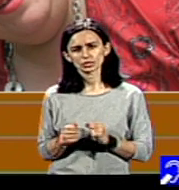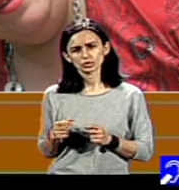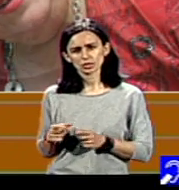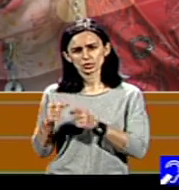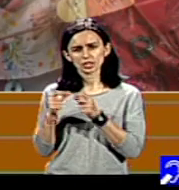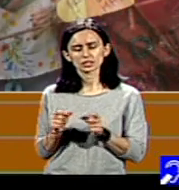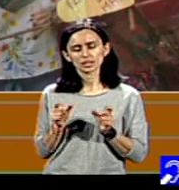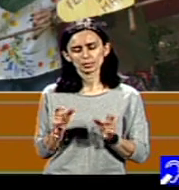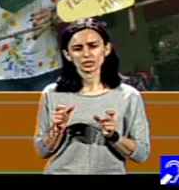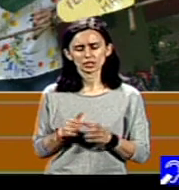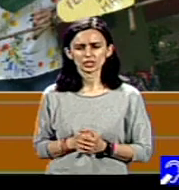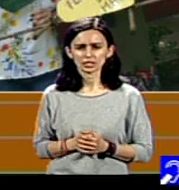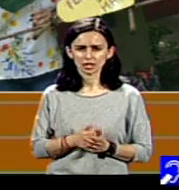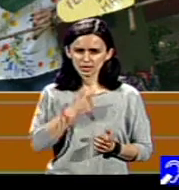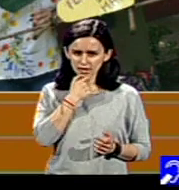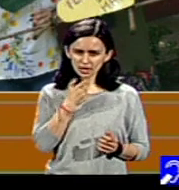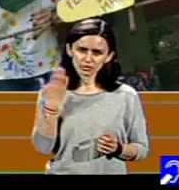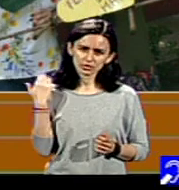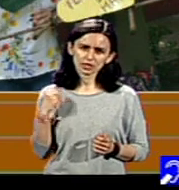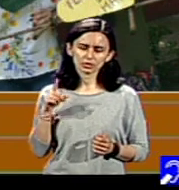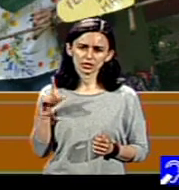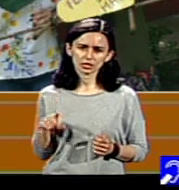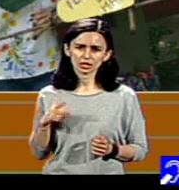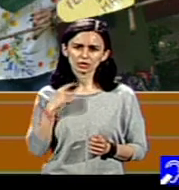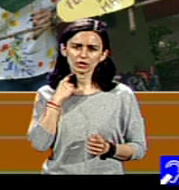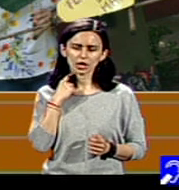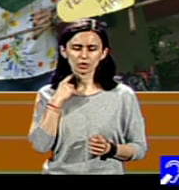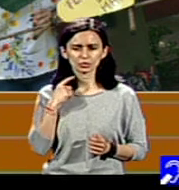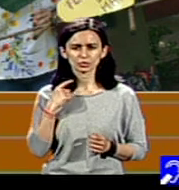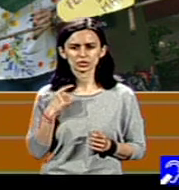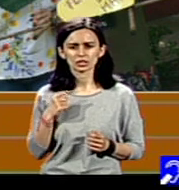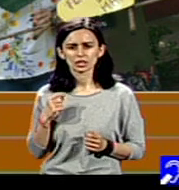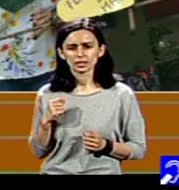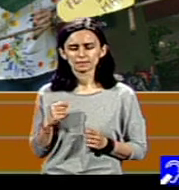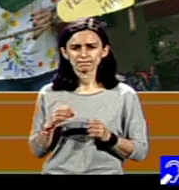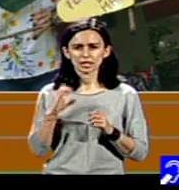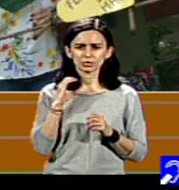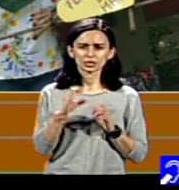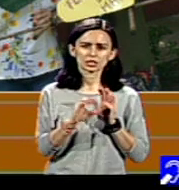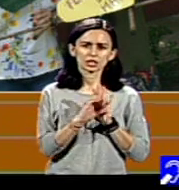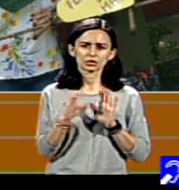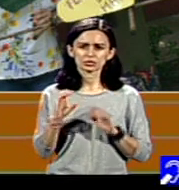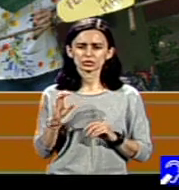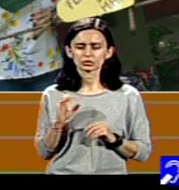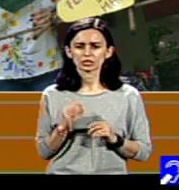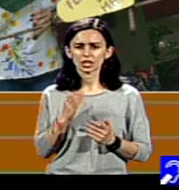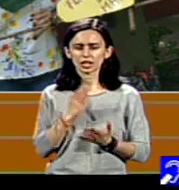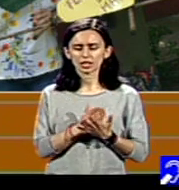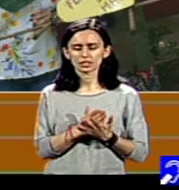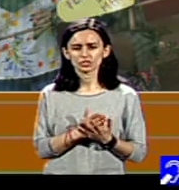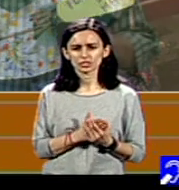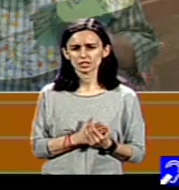revenit de anul trecut, din august. Între timp, Curtea Constituțională a decis și ea că